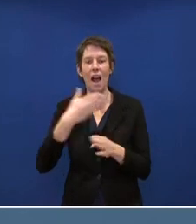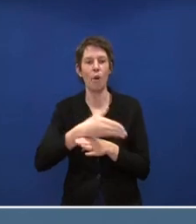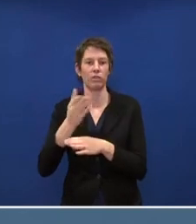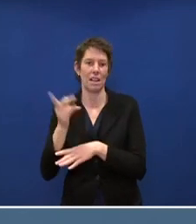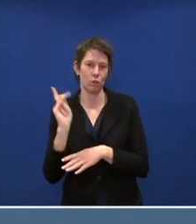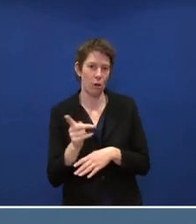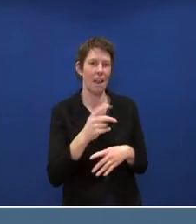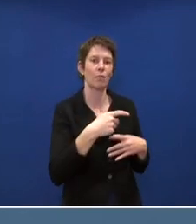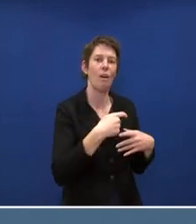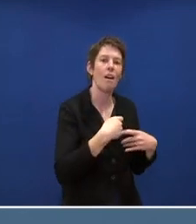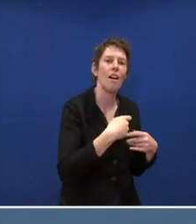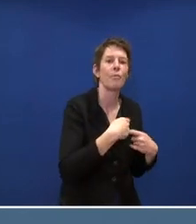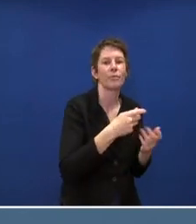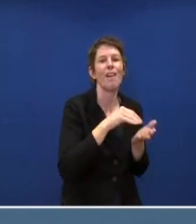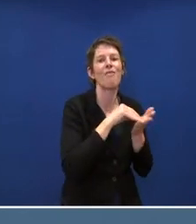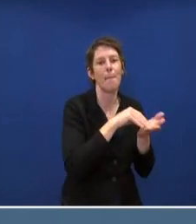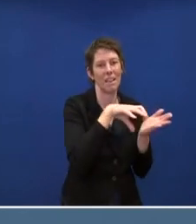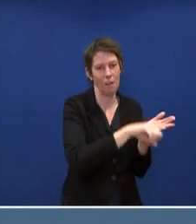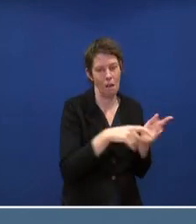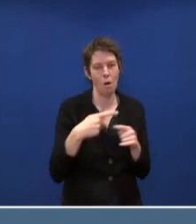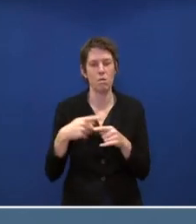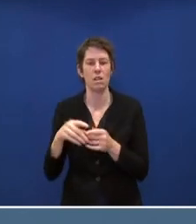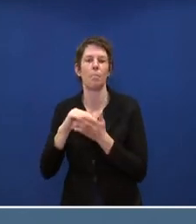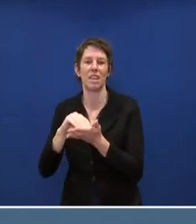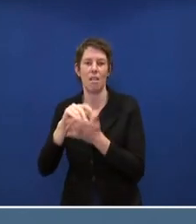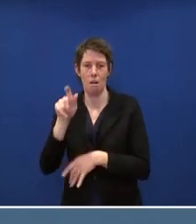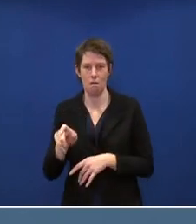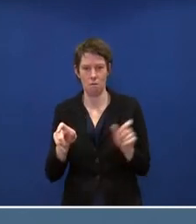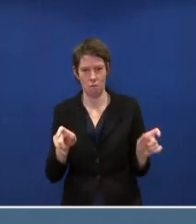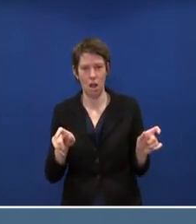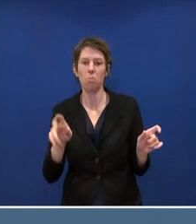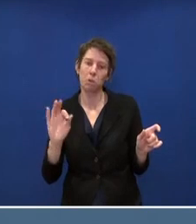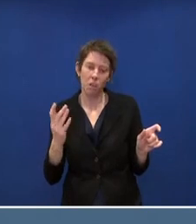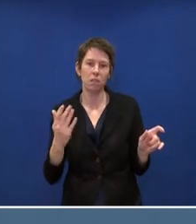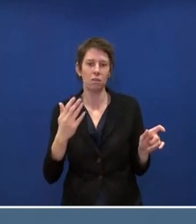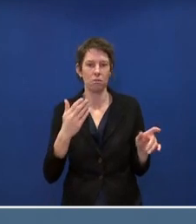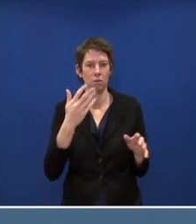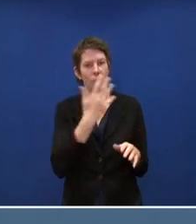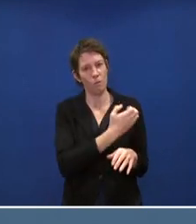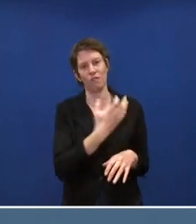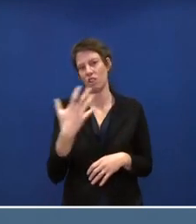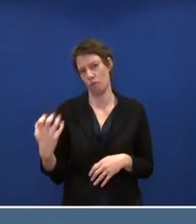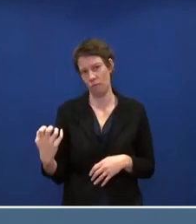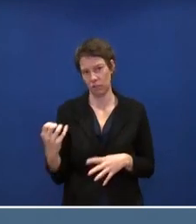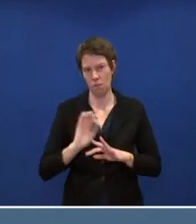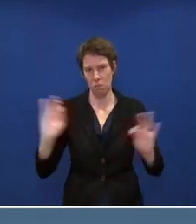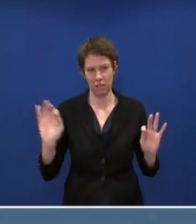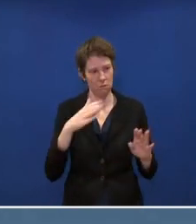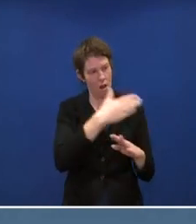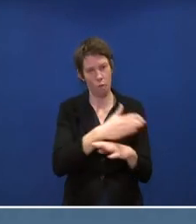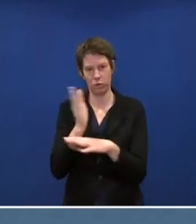zwischen Vermieter und Mieter und das in möglichst gleicher Weise, also 50-50.